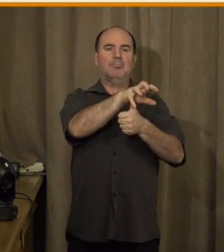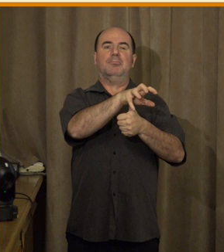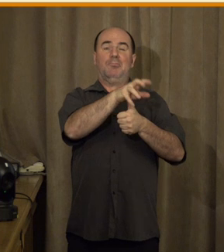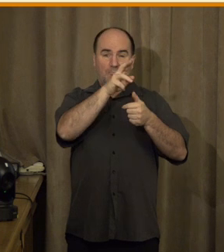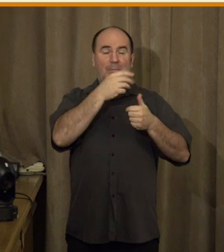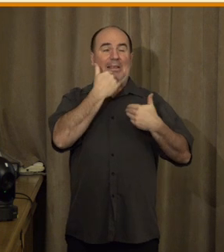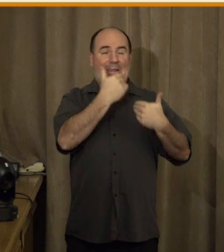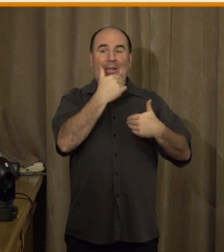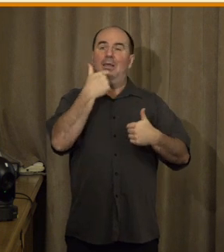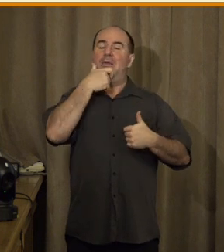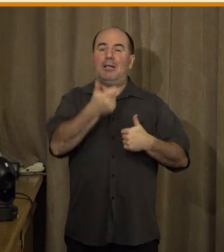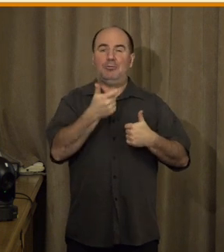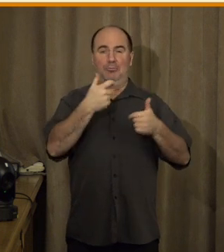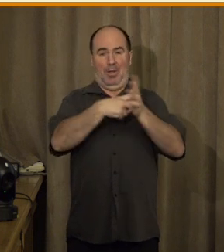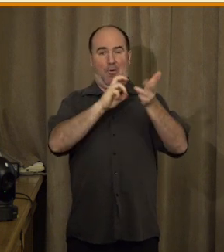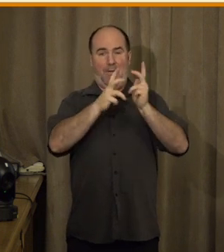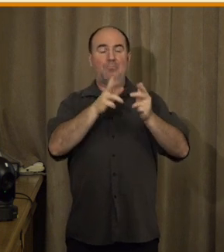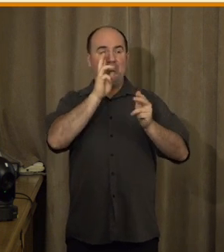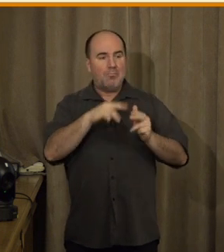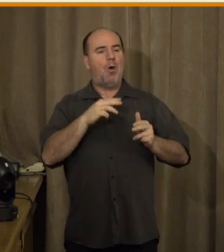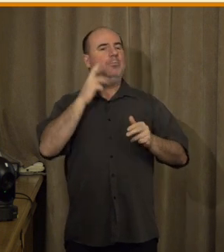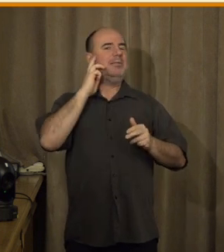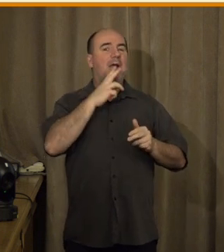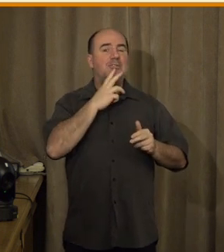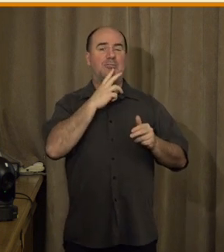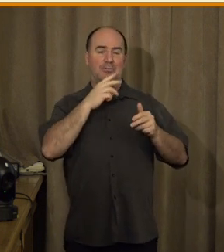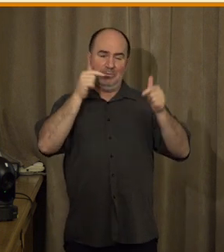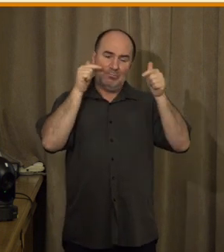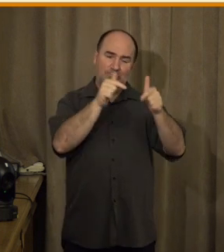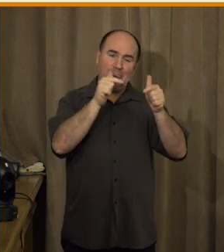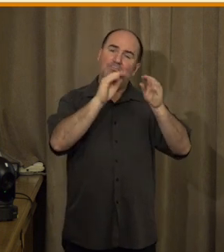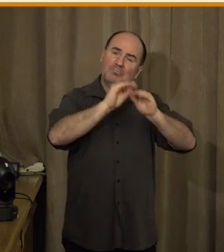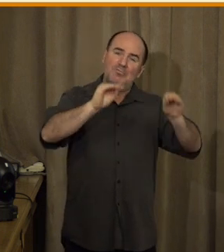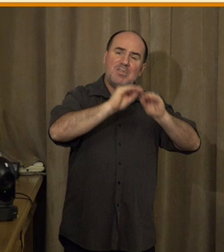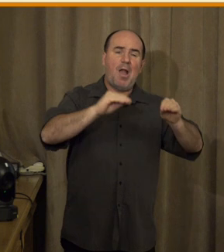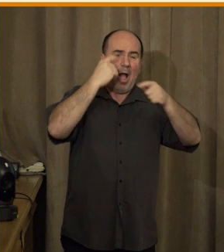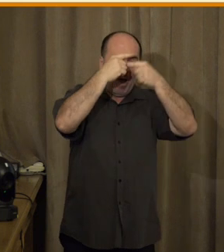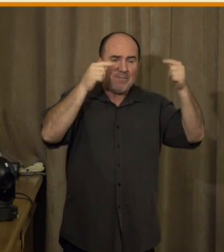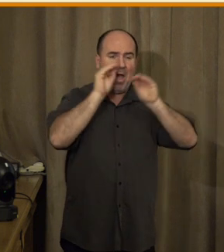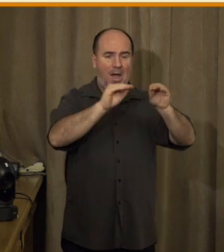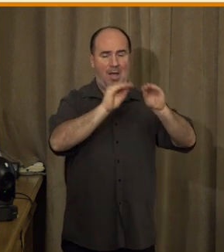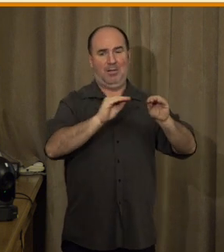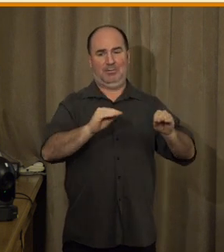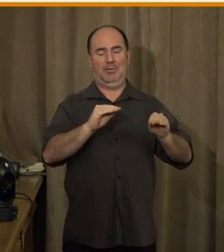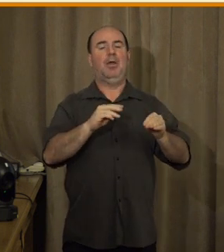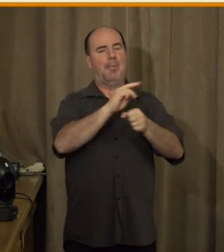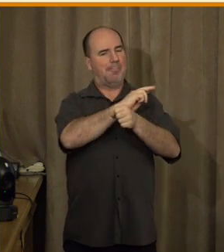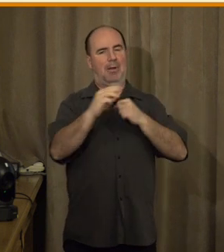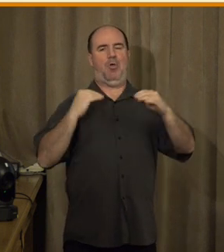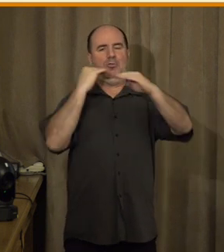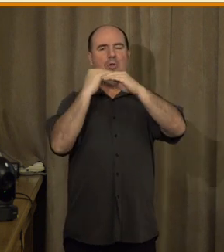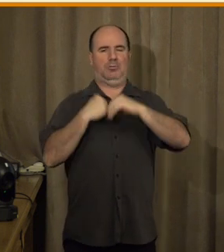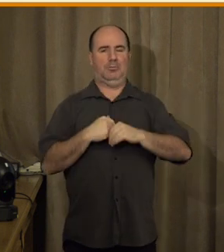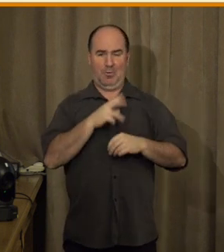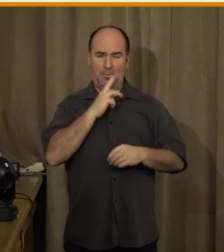zdělávání v českém znakovém jazyce, proč mohou tento jazyk používat, protože opravdu je plnohodnotný. Důležité ale je, že není závislý